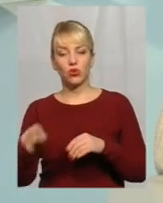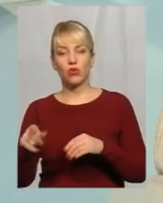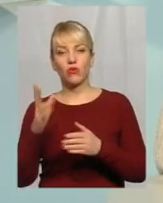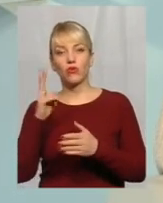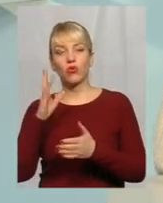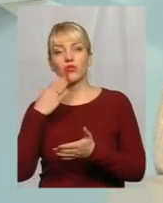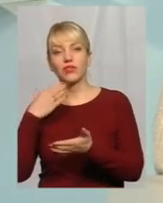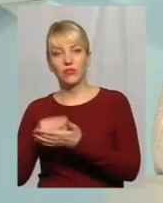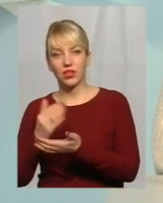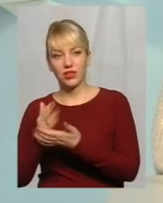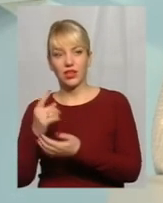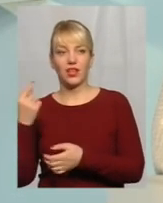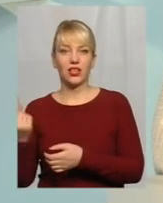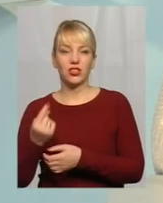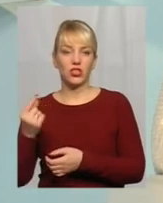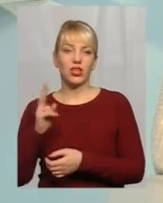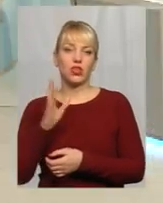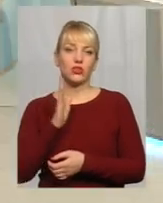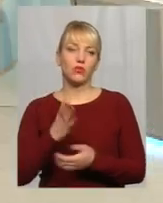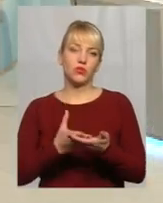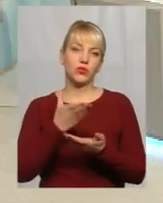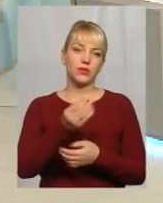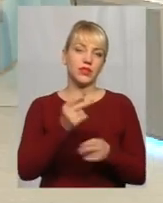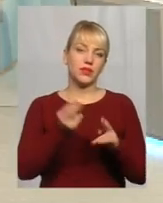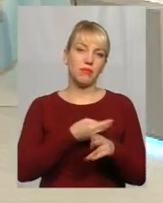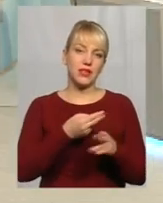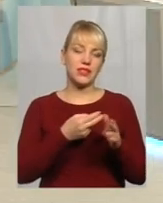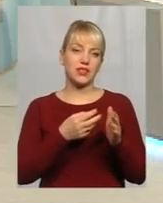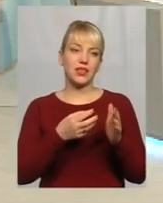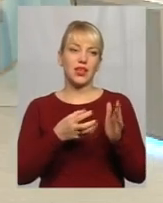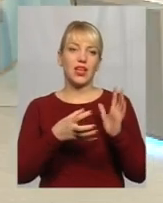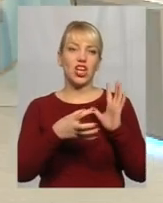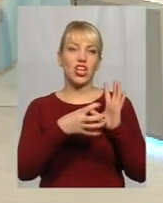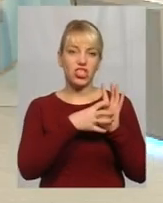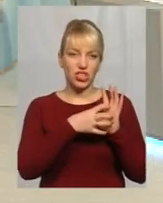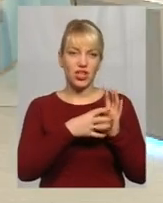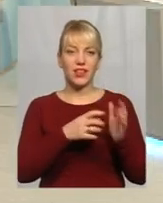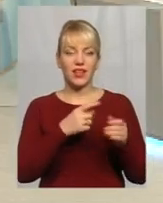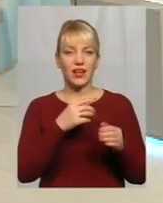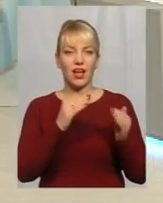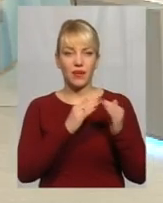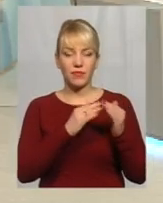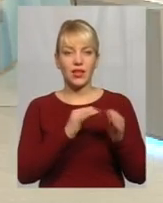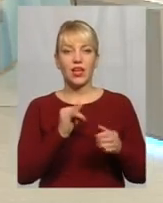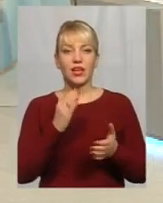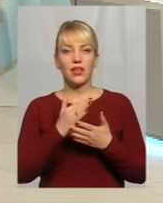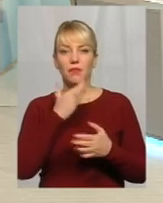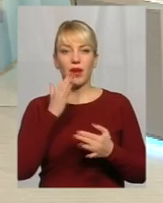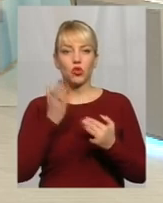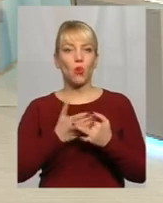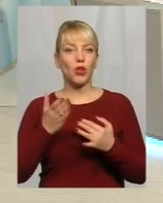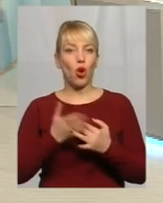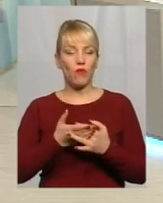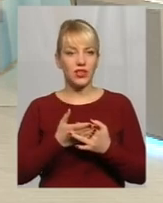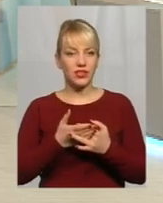хто буде платити, значить, без лічильника І ще один нюанс, є ще багато пільговиків,